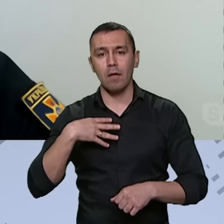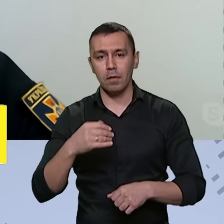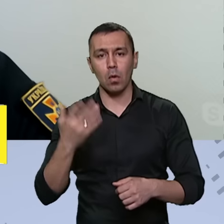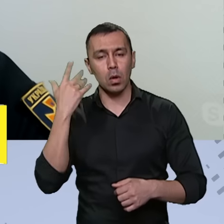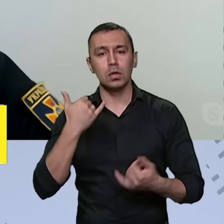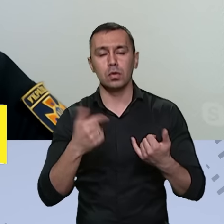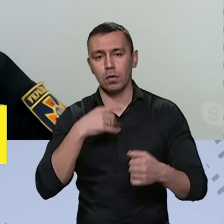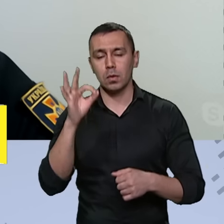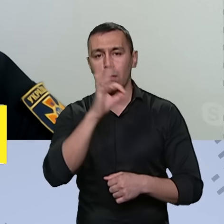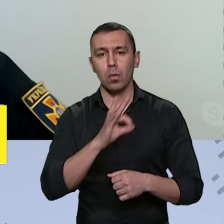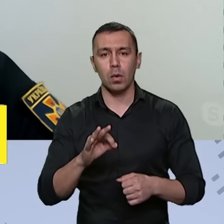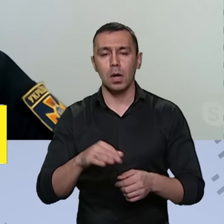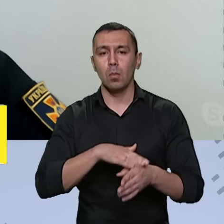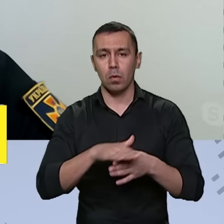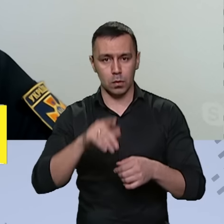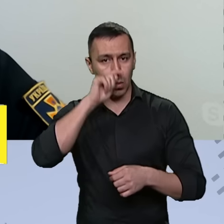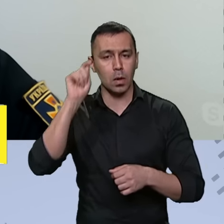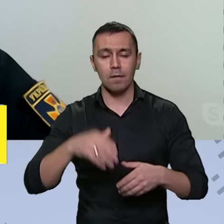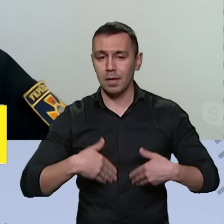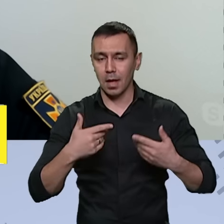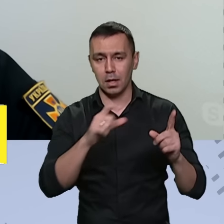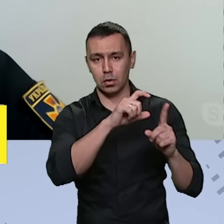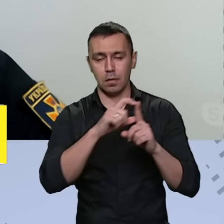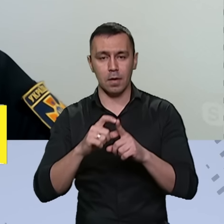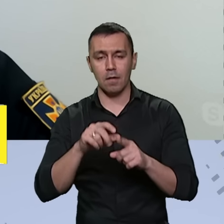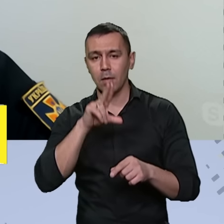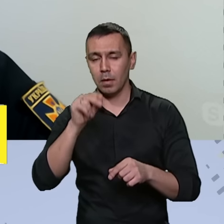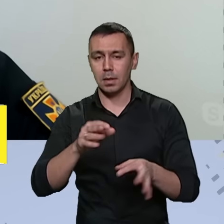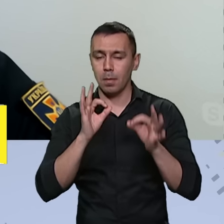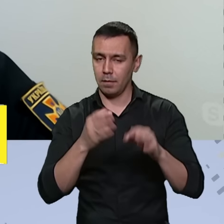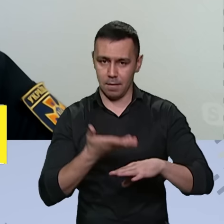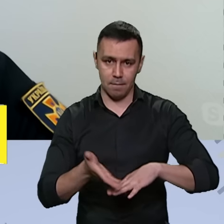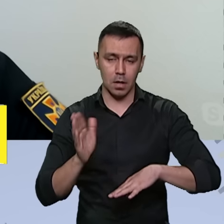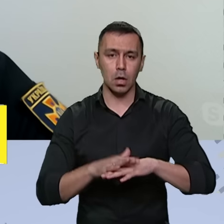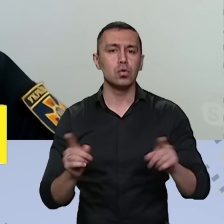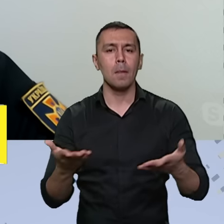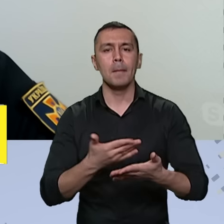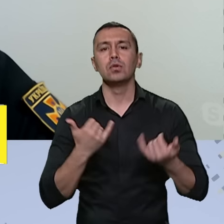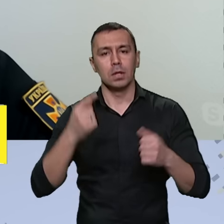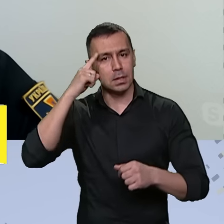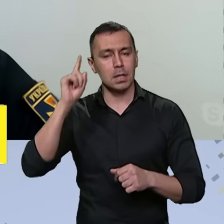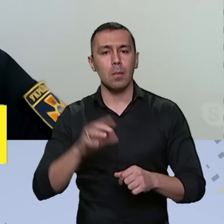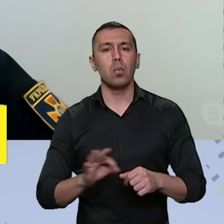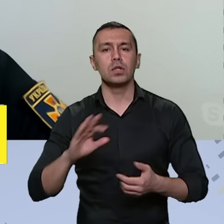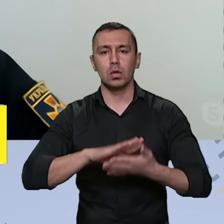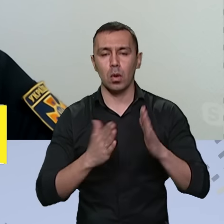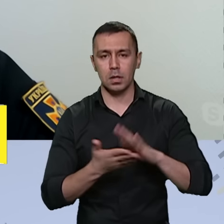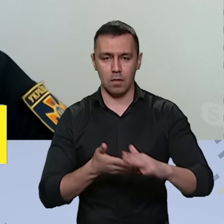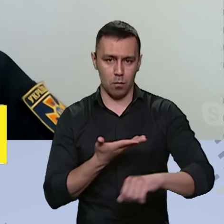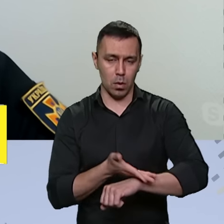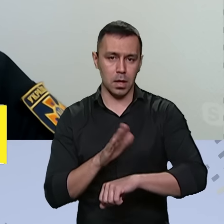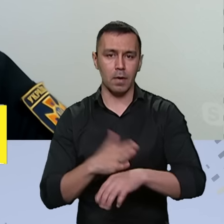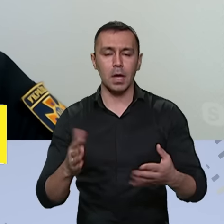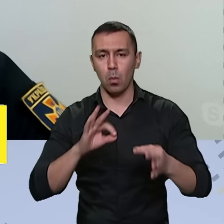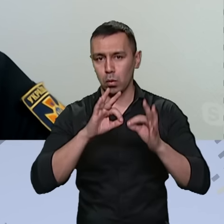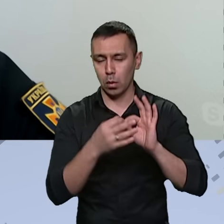коли сьогодні говориш про цілу Україну, вітальні слова вимовляти правда складно. Що ми сьогодні знаємо про ситуацію в Полтаві?